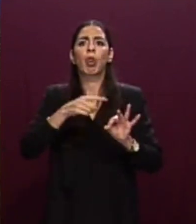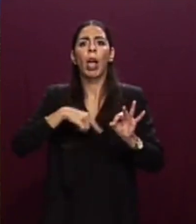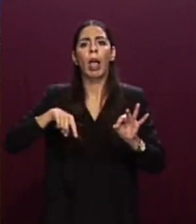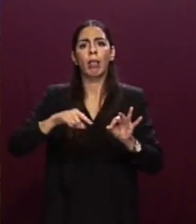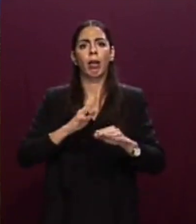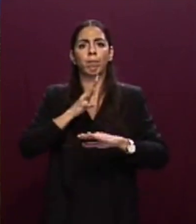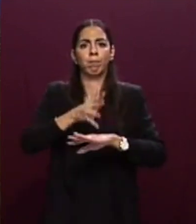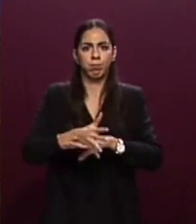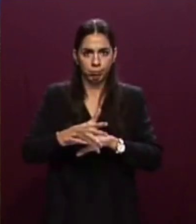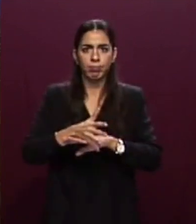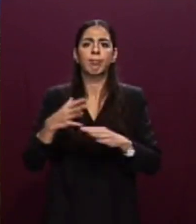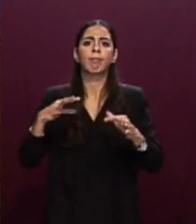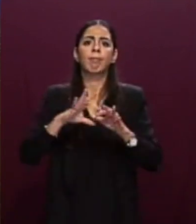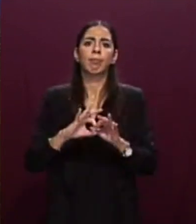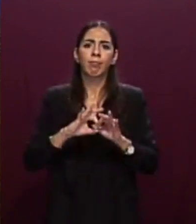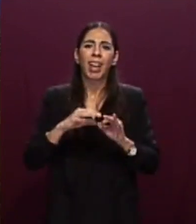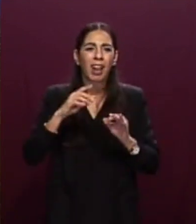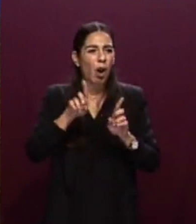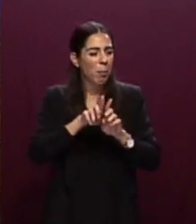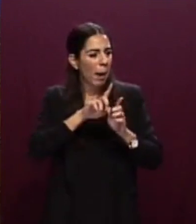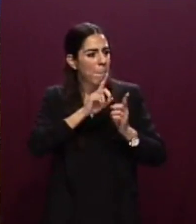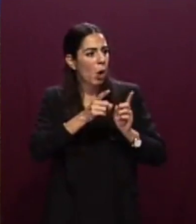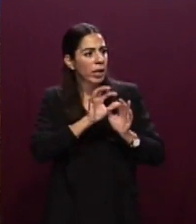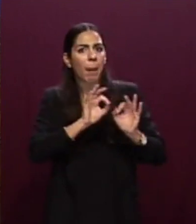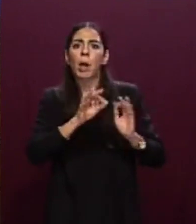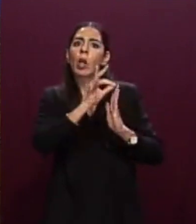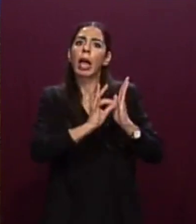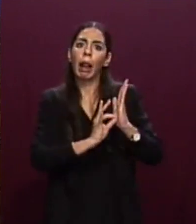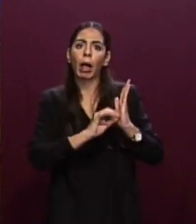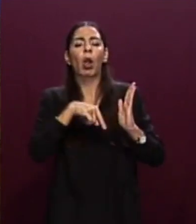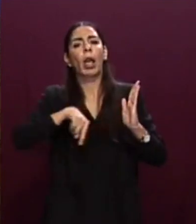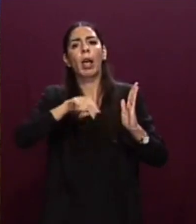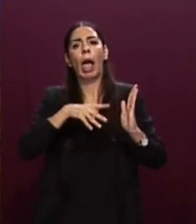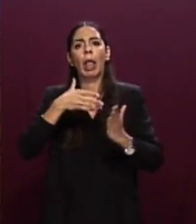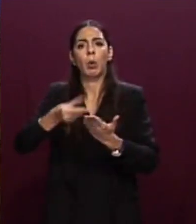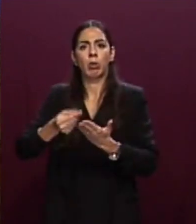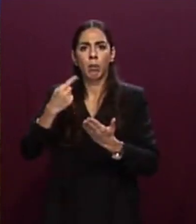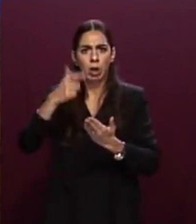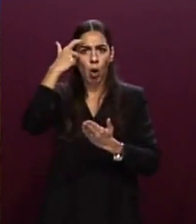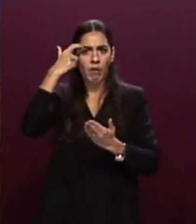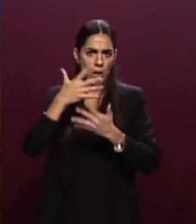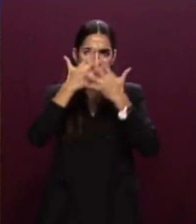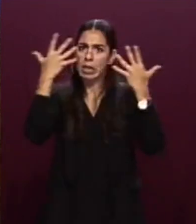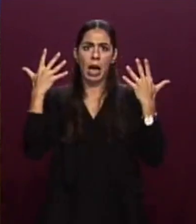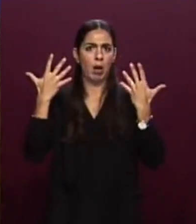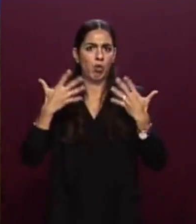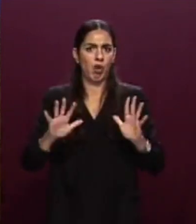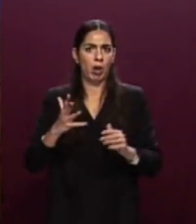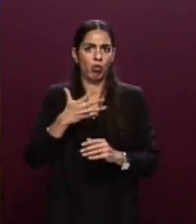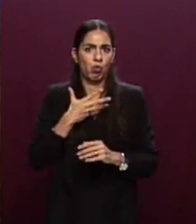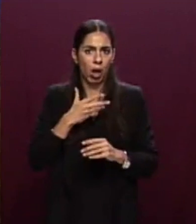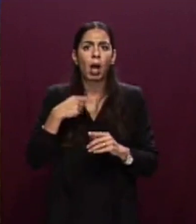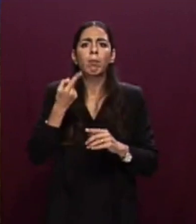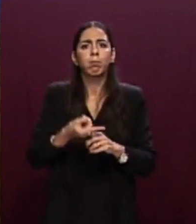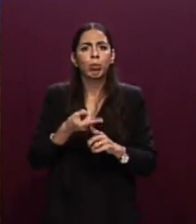indirizzi in materia di politiche migratorie che il Governo ha ben chiari e che sono stati illustrati dai partiti della coalizione in maniera